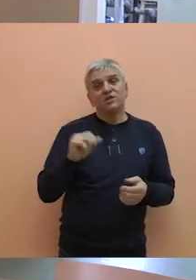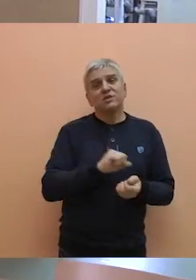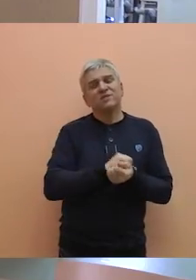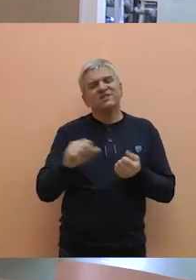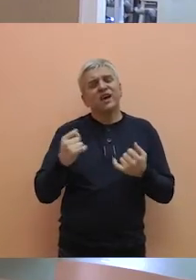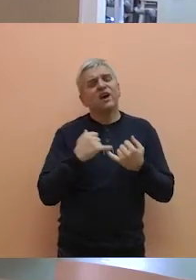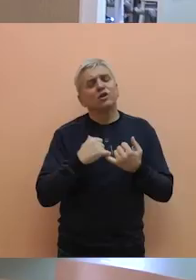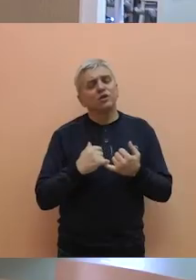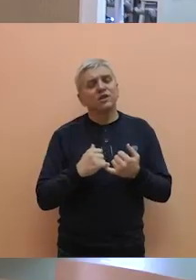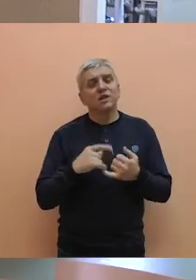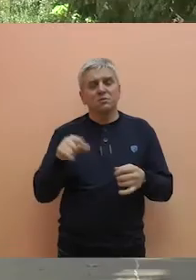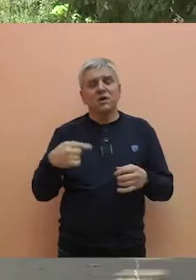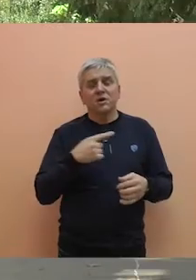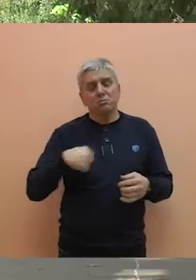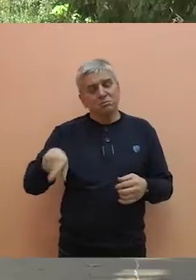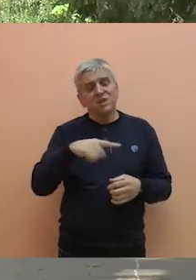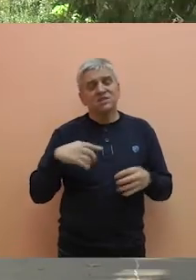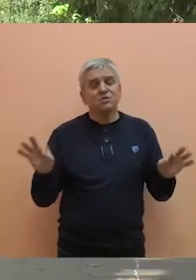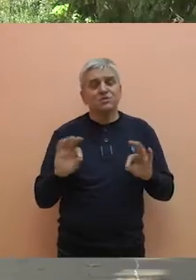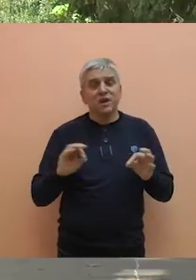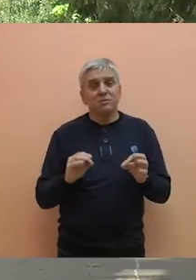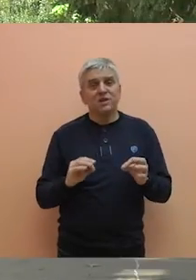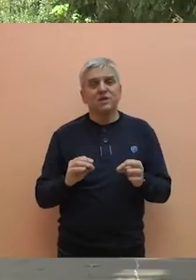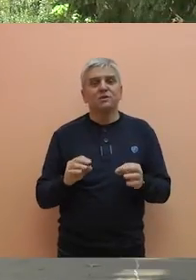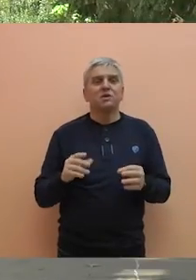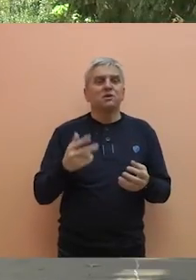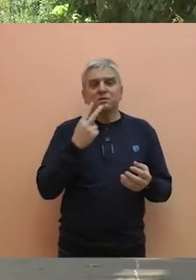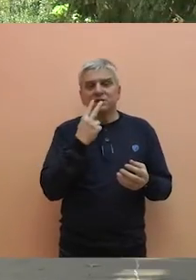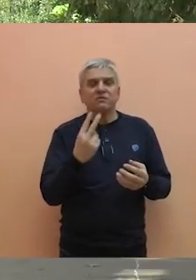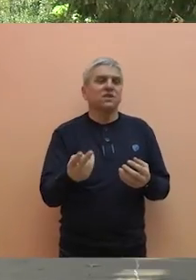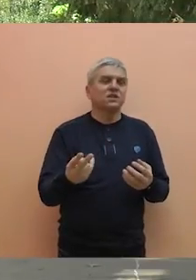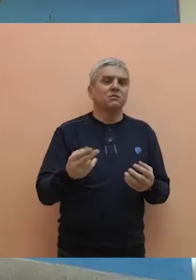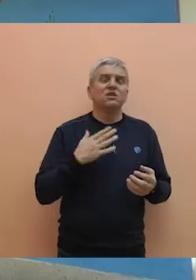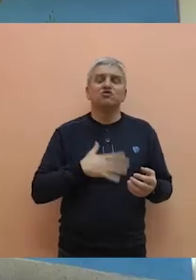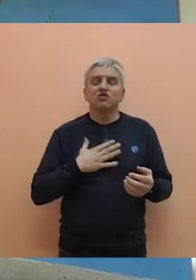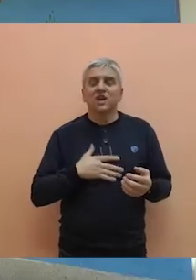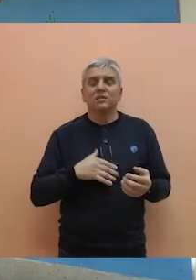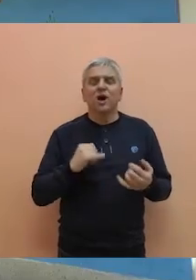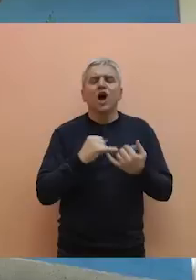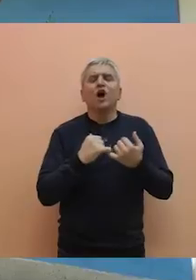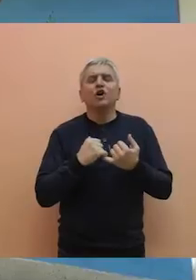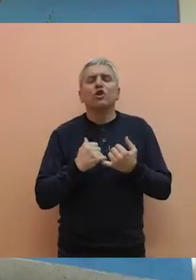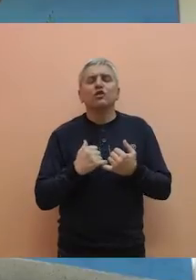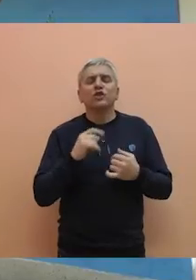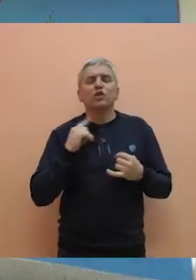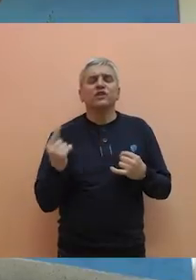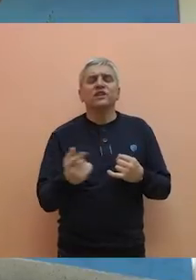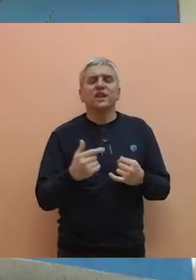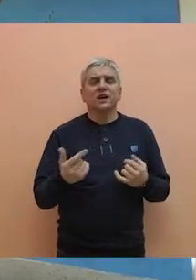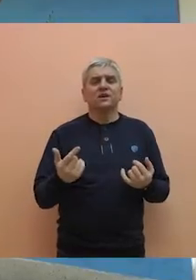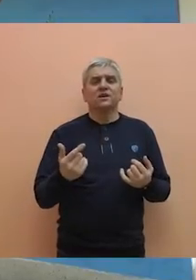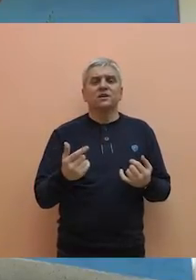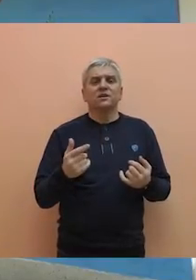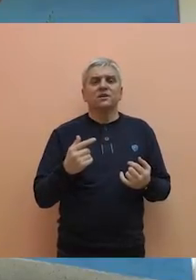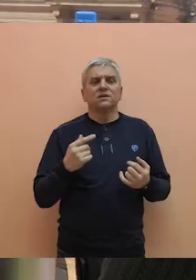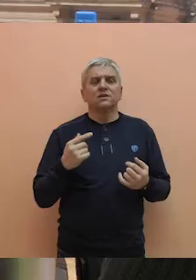da se odazovu. Mi smo stvarno spremni da koliko god možemo izađemo u susret nekim željama roditelja, jer smatramo da je